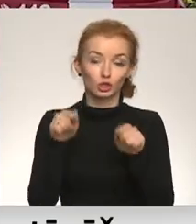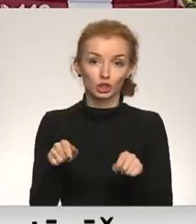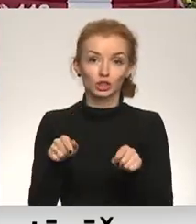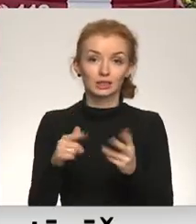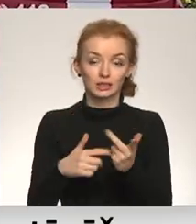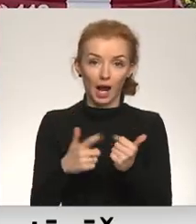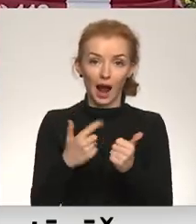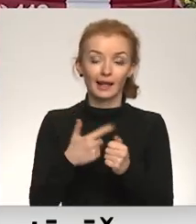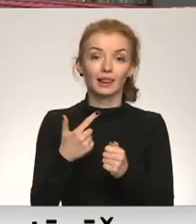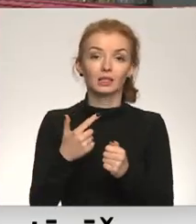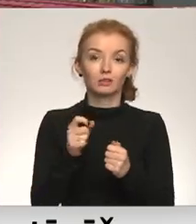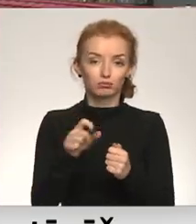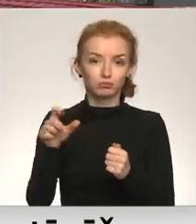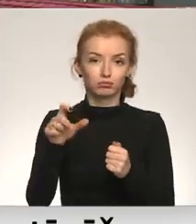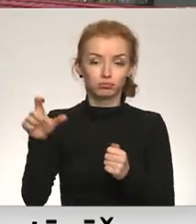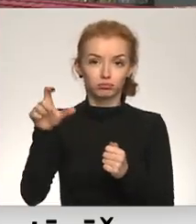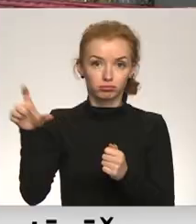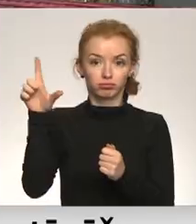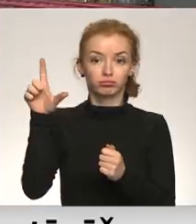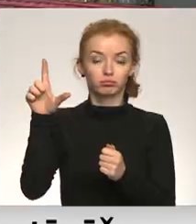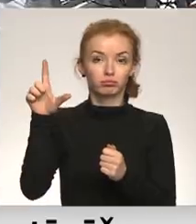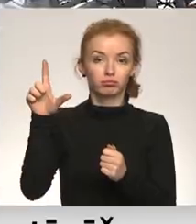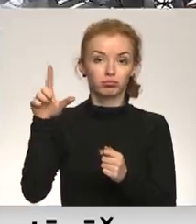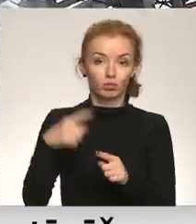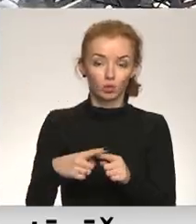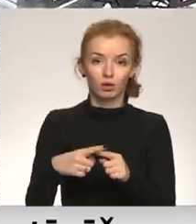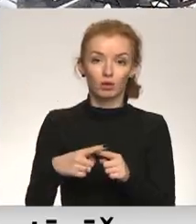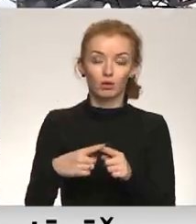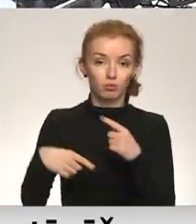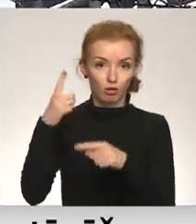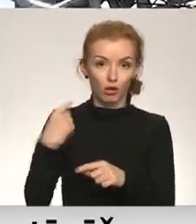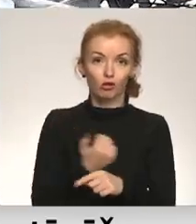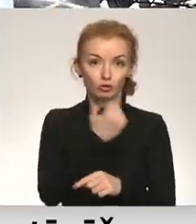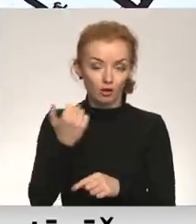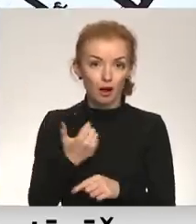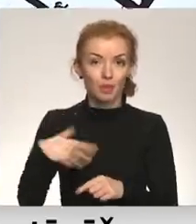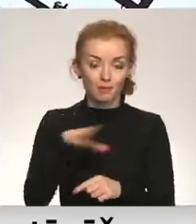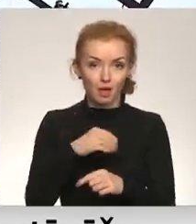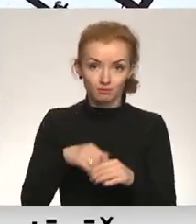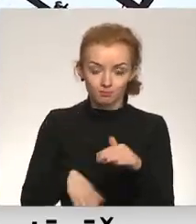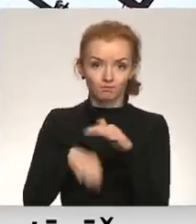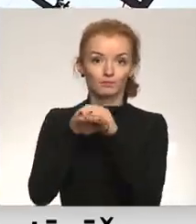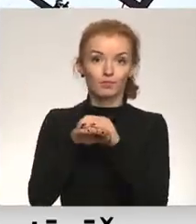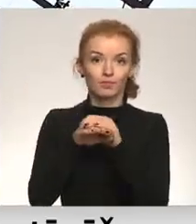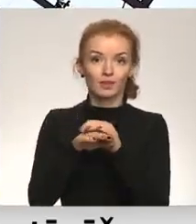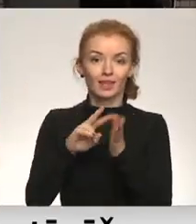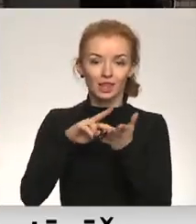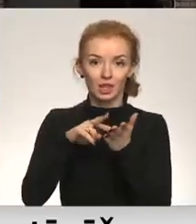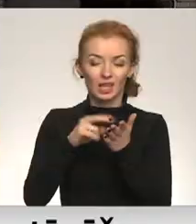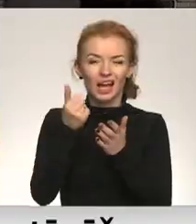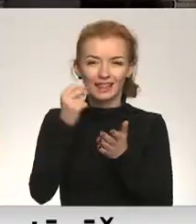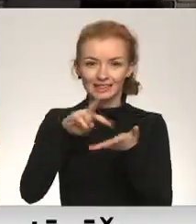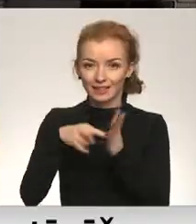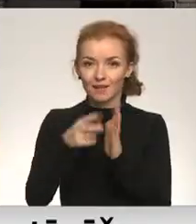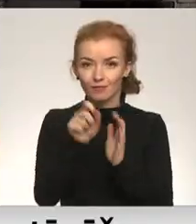skaitlis kāpa, kāpa. Un pagājuši gadu jau mēs sasniedzām divtik lielāk un drīz